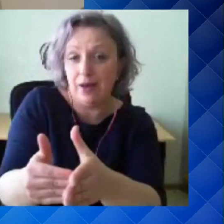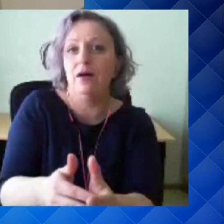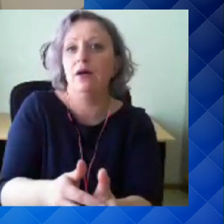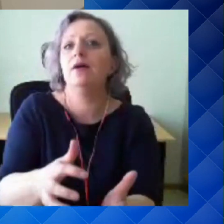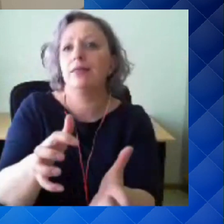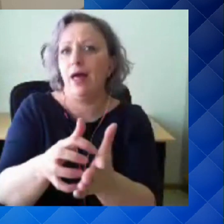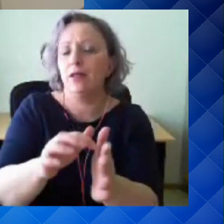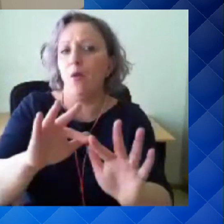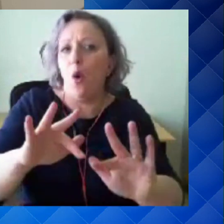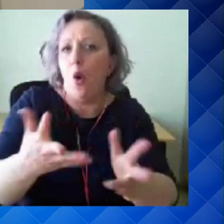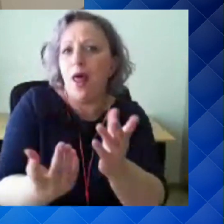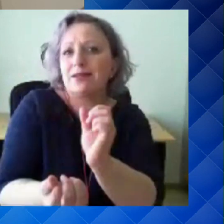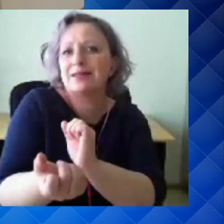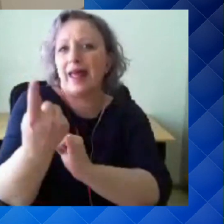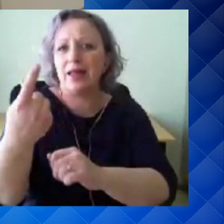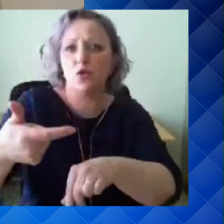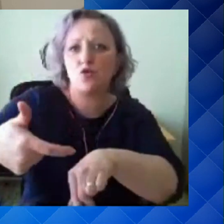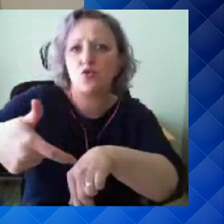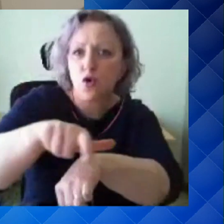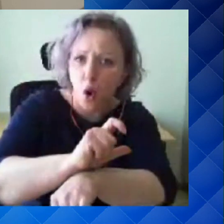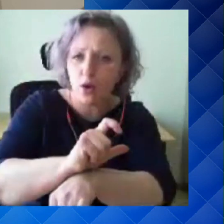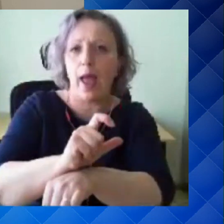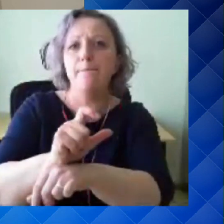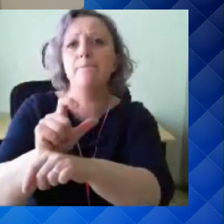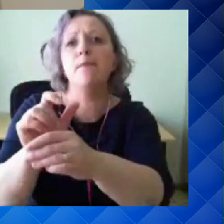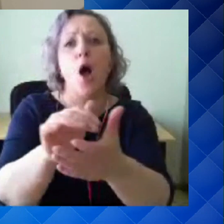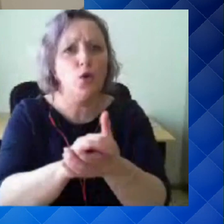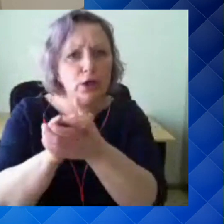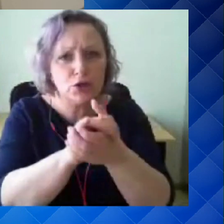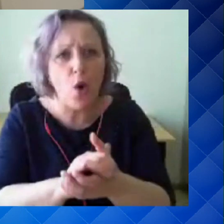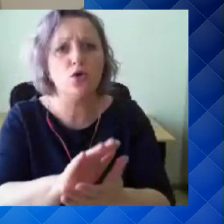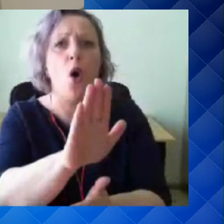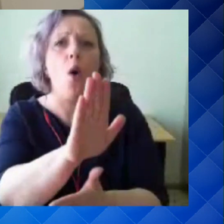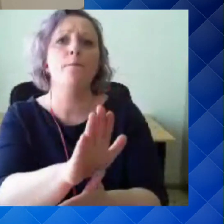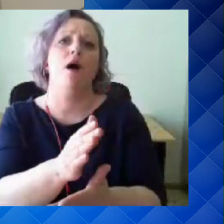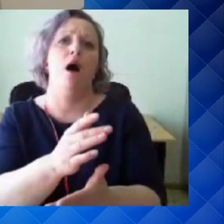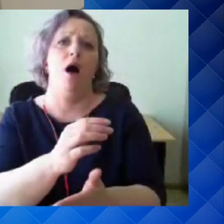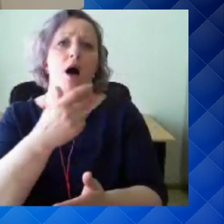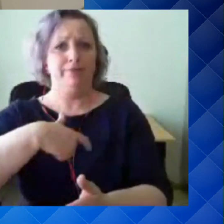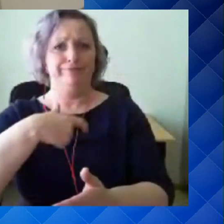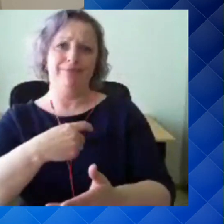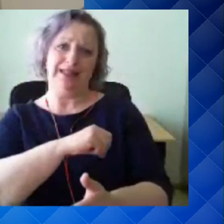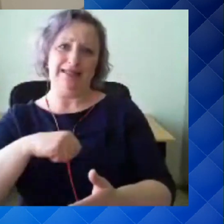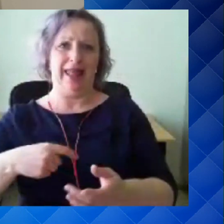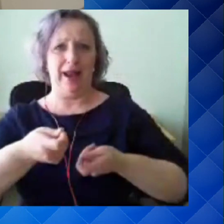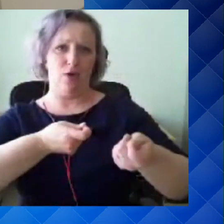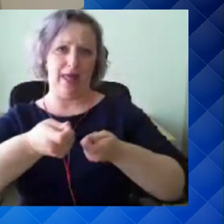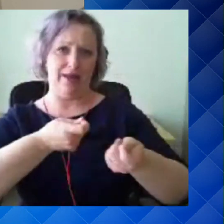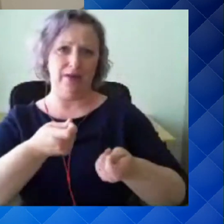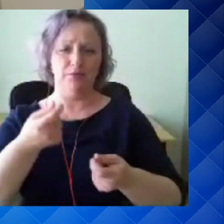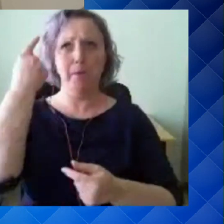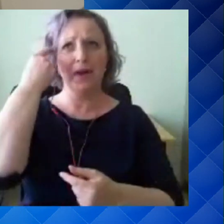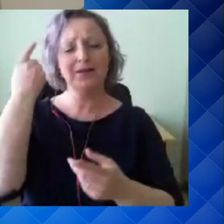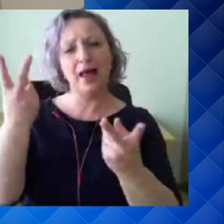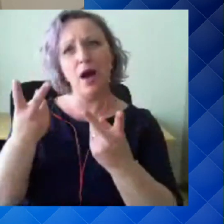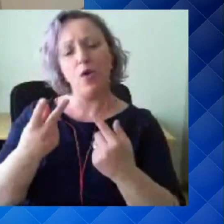tekiks rohkem sellist ühiskonna nagu enda reguleerimist. Mida ma selle al mõtlen? Mõtlen seda,